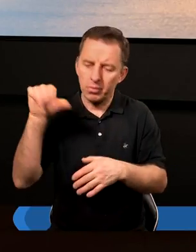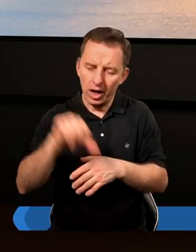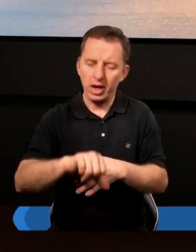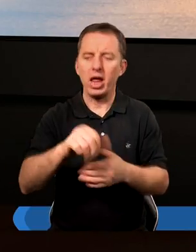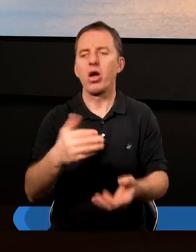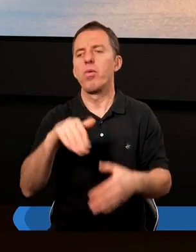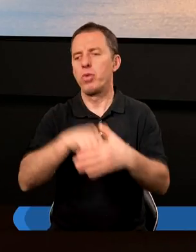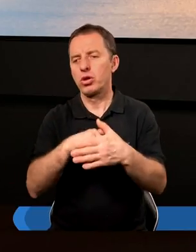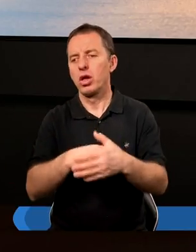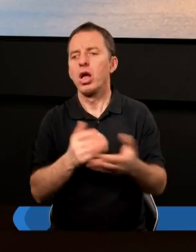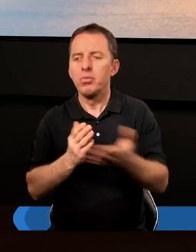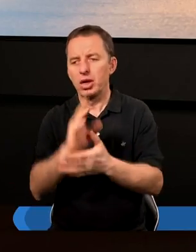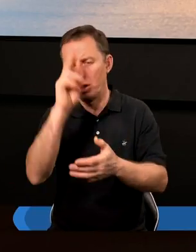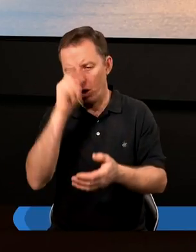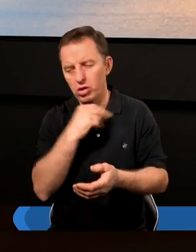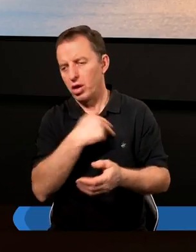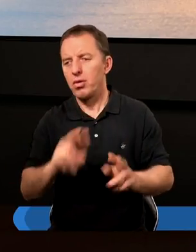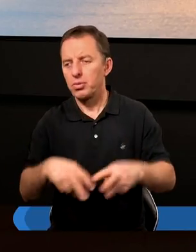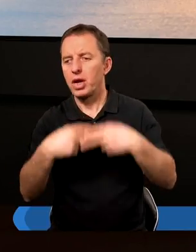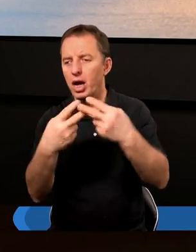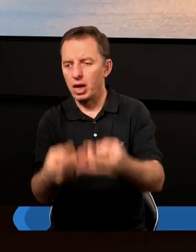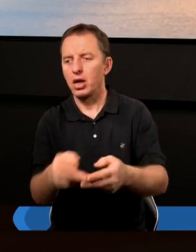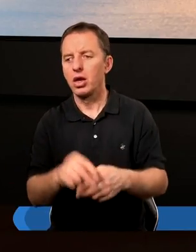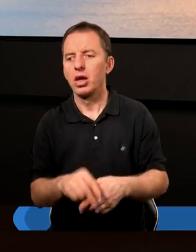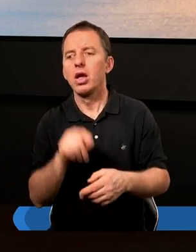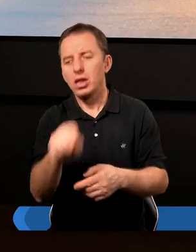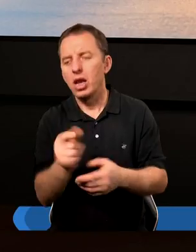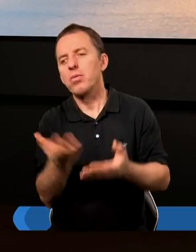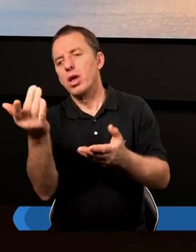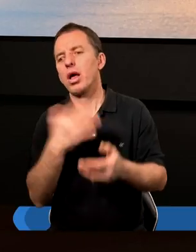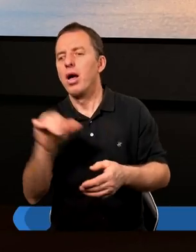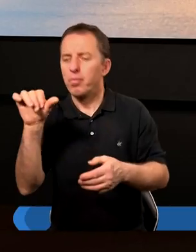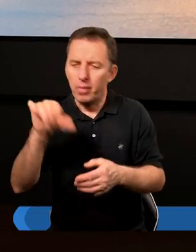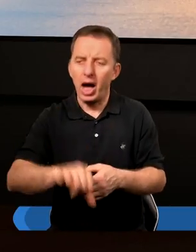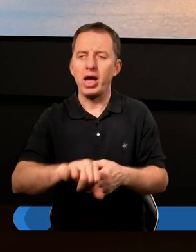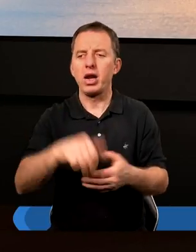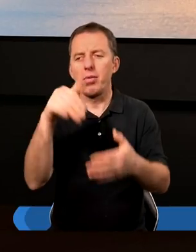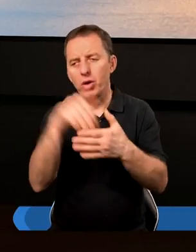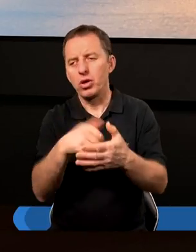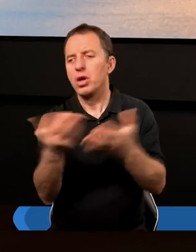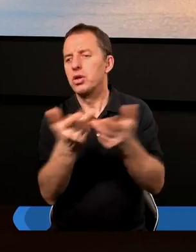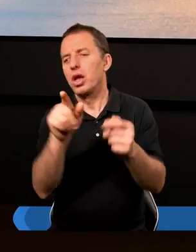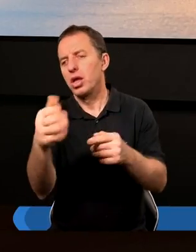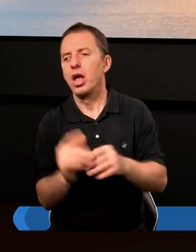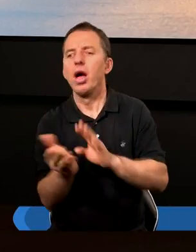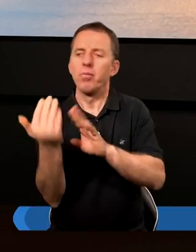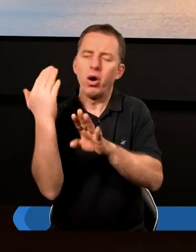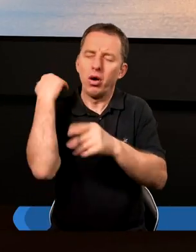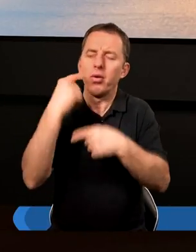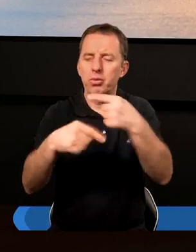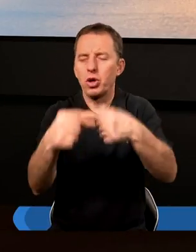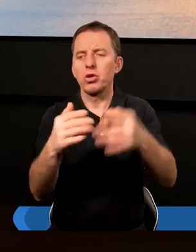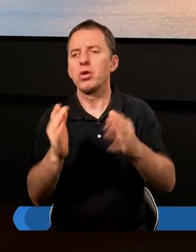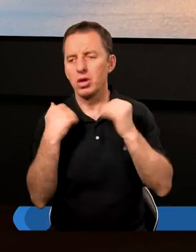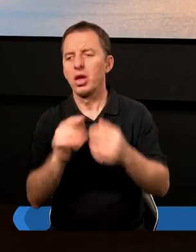z marnego postępowania naszego przez ojców nam przekazanego. Właśnie tyle mieliśmy. Marne postępowanie, które gdzieś tam po przodkach